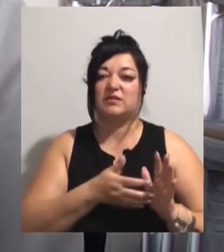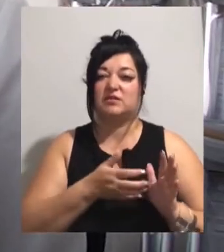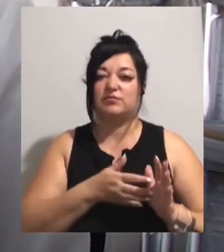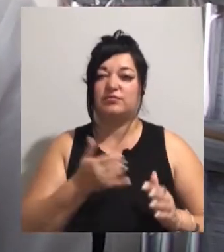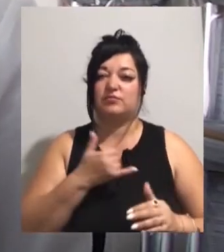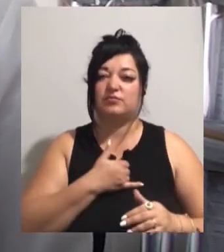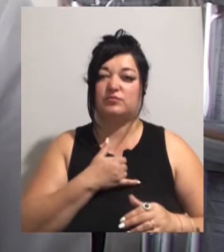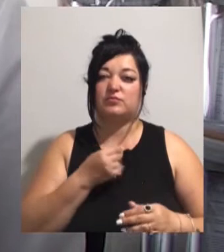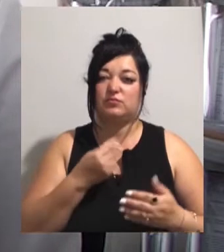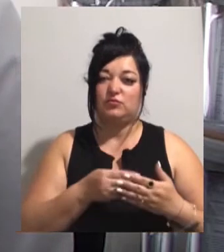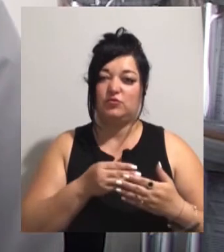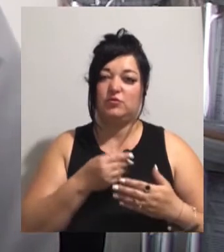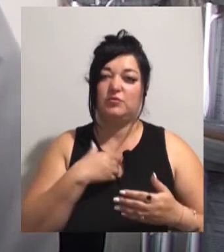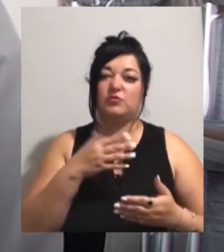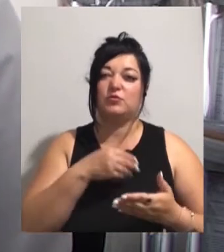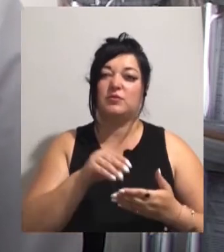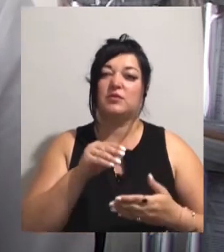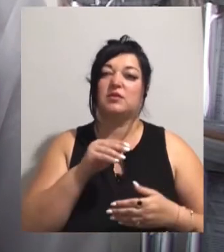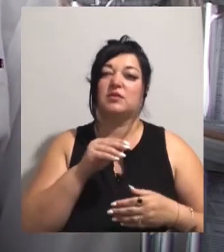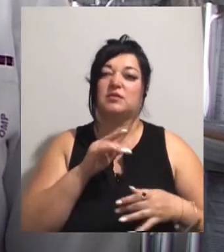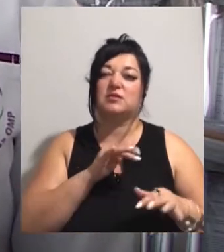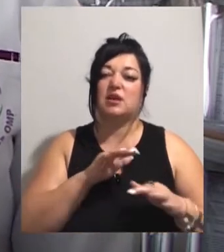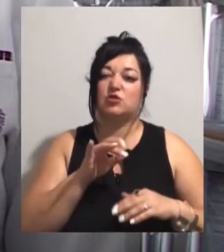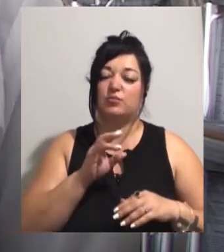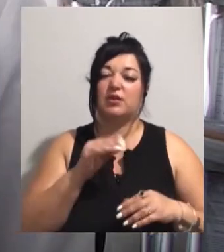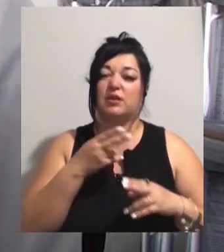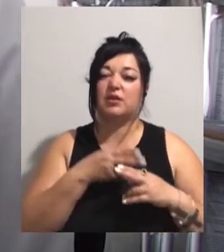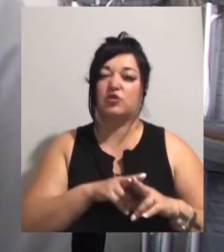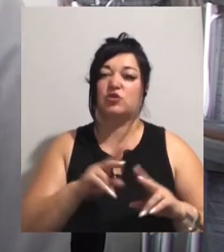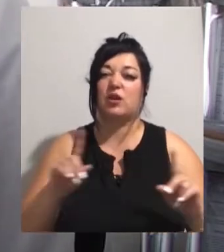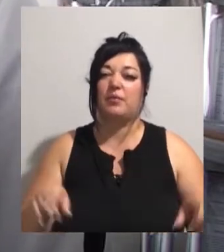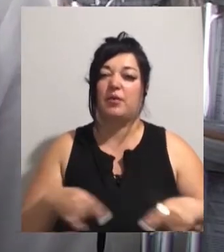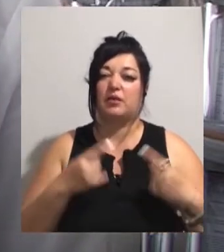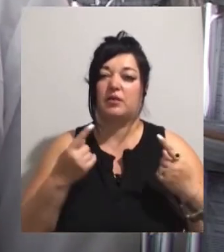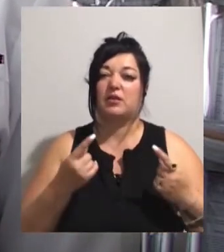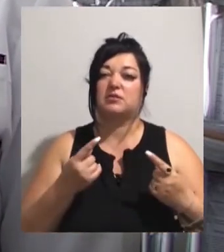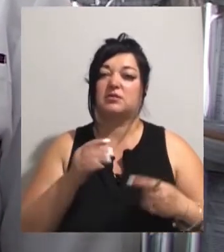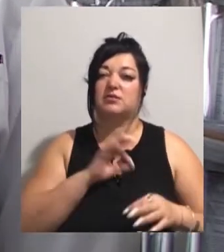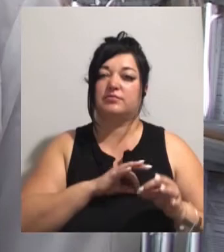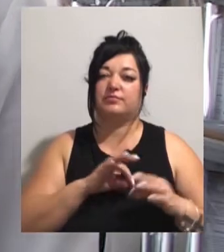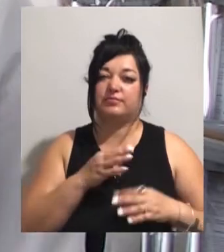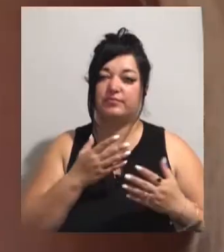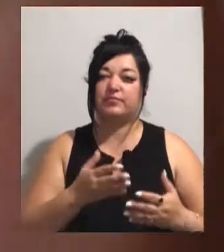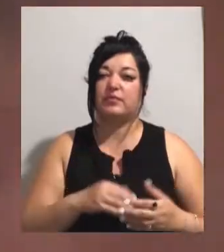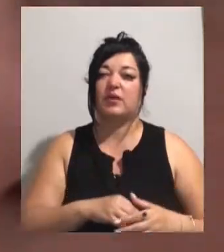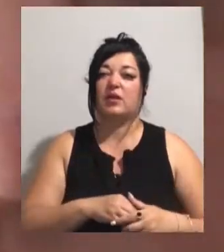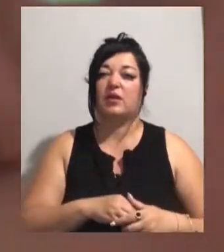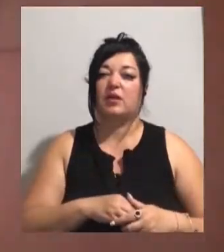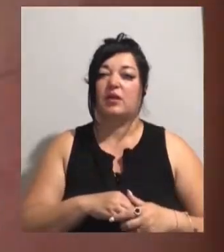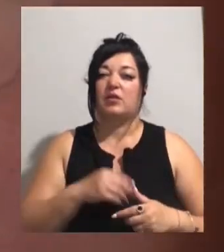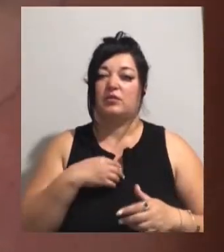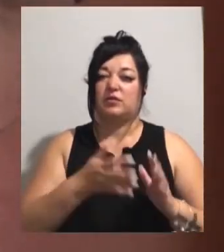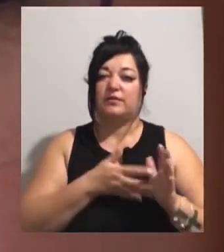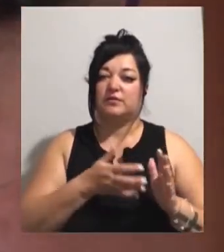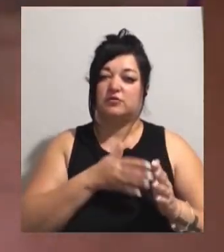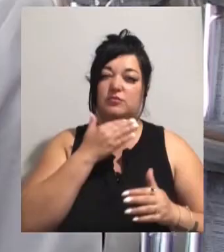закупили засоби технічної реабілітації. На жаль, всього не вистачає. Ми будемо дуже